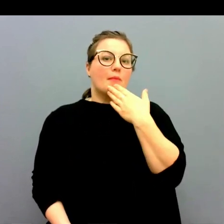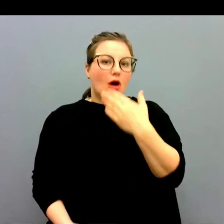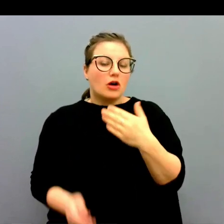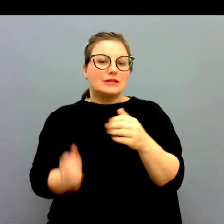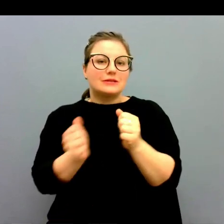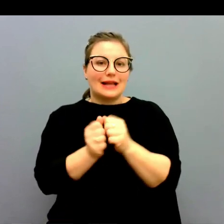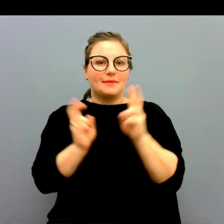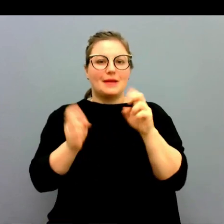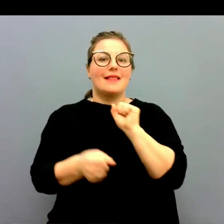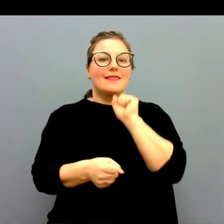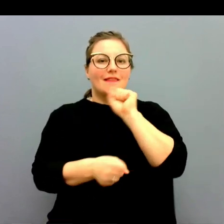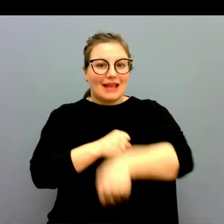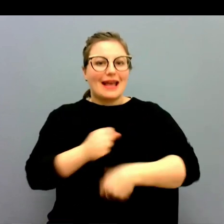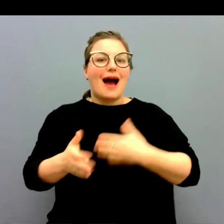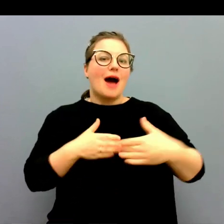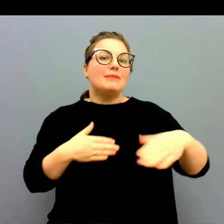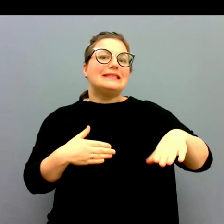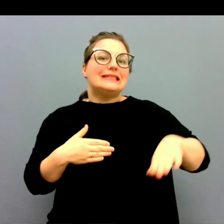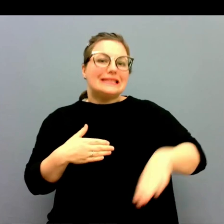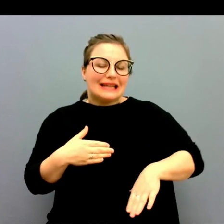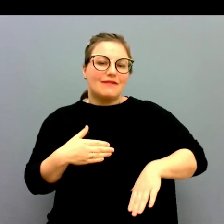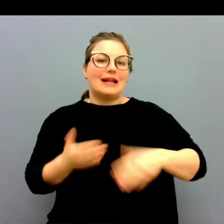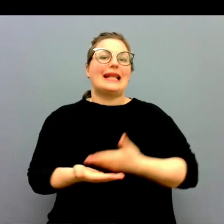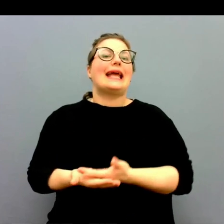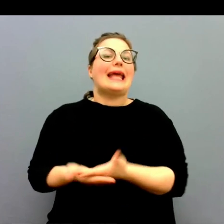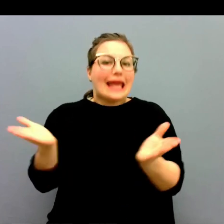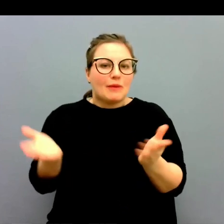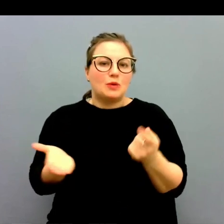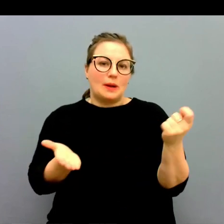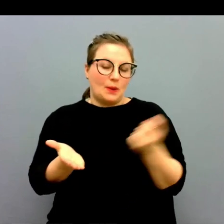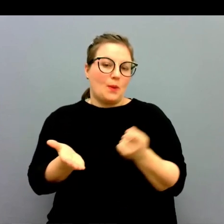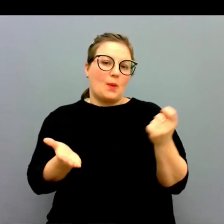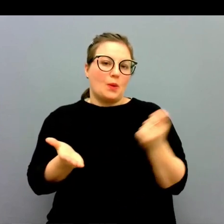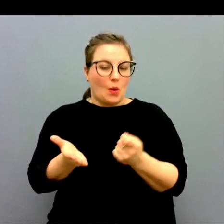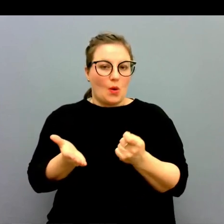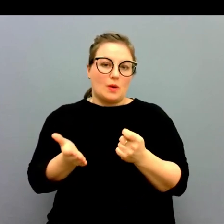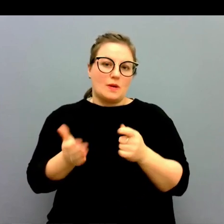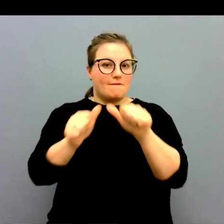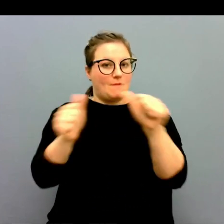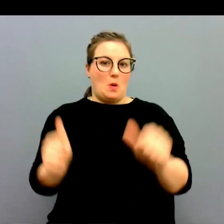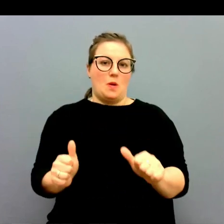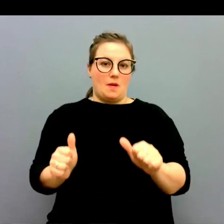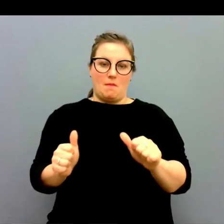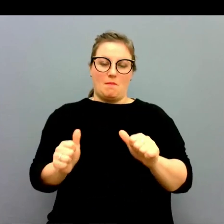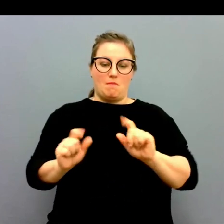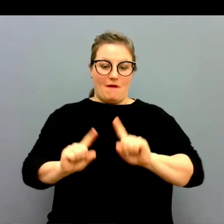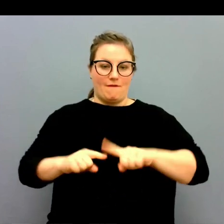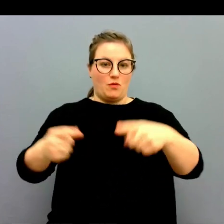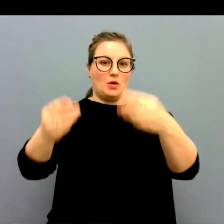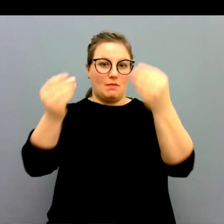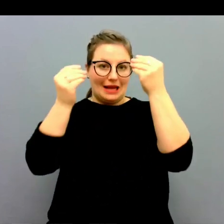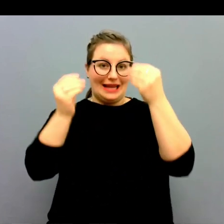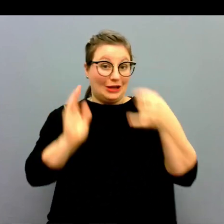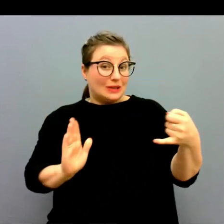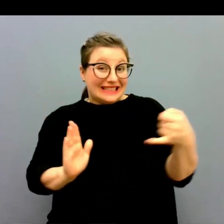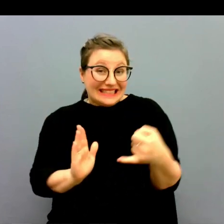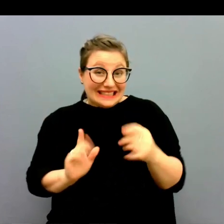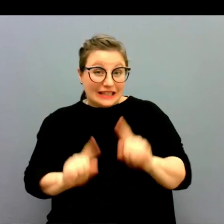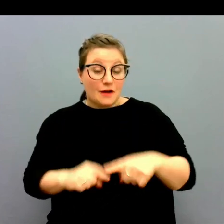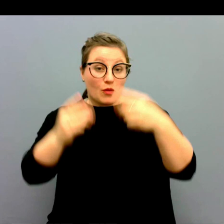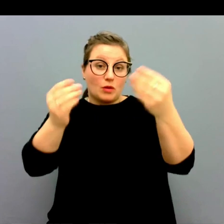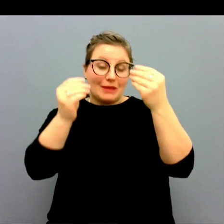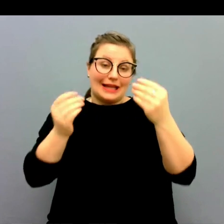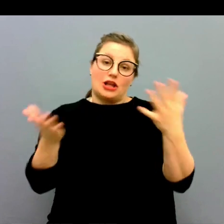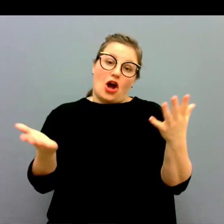bra sätt att tvinga arbetsgivaren att tillhandahålla någon typ av bortbildning. Och sen vad den innehåller.